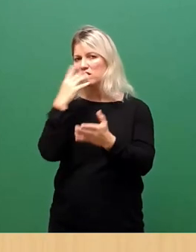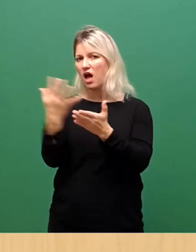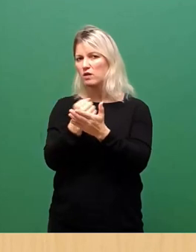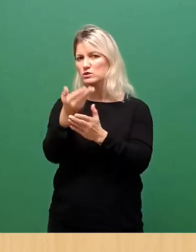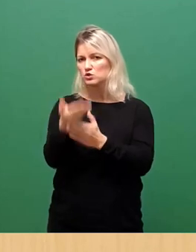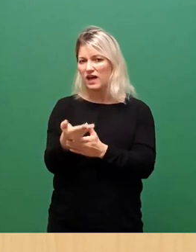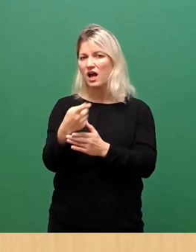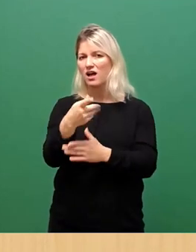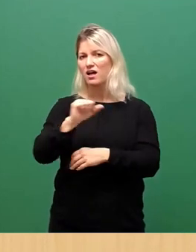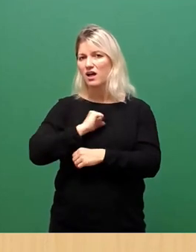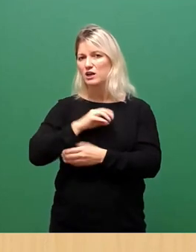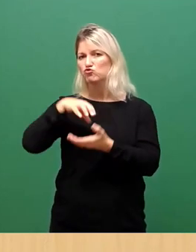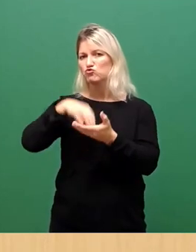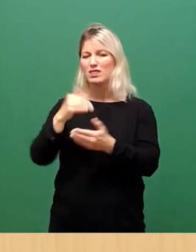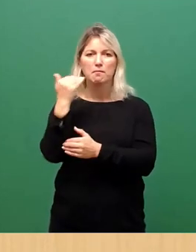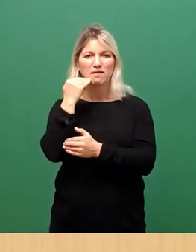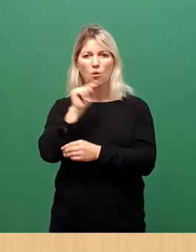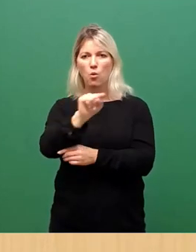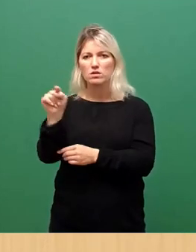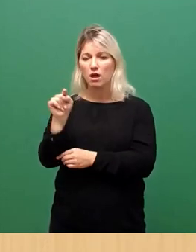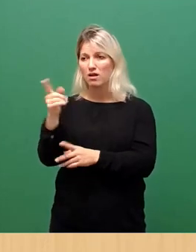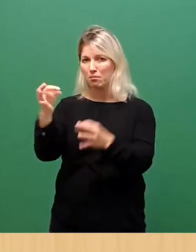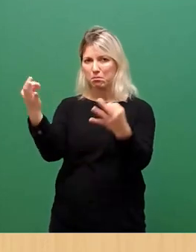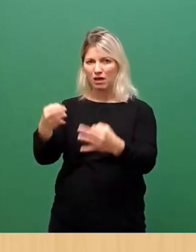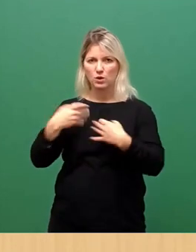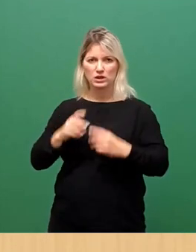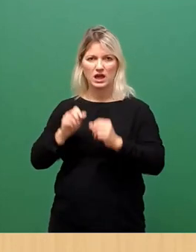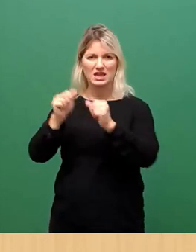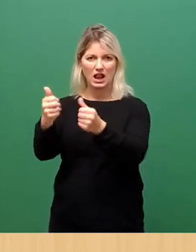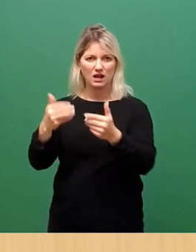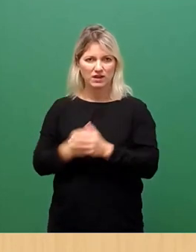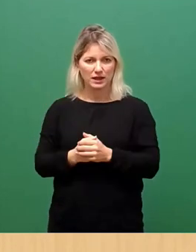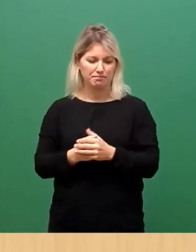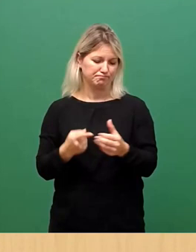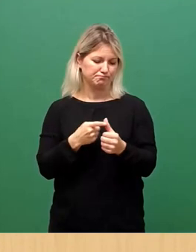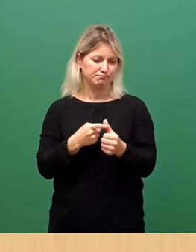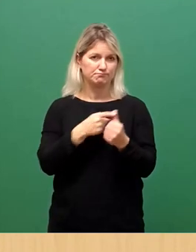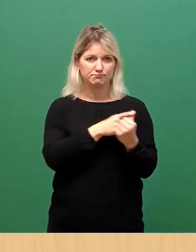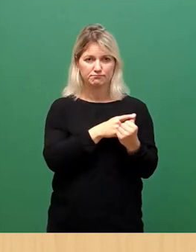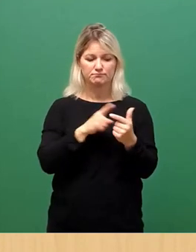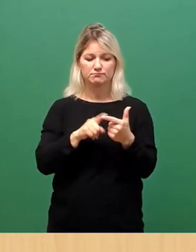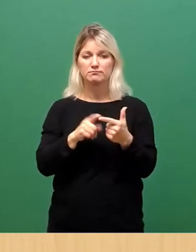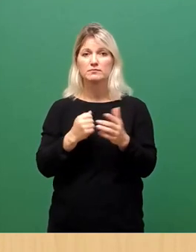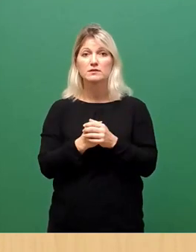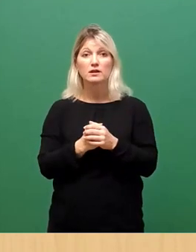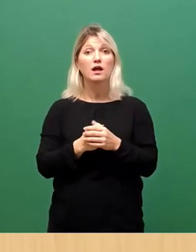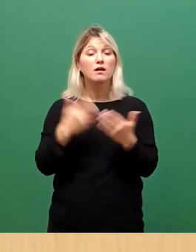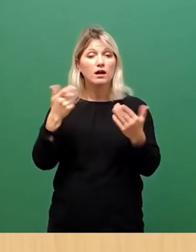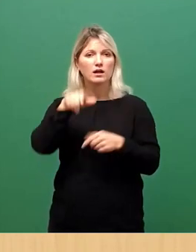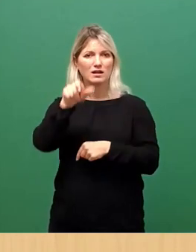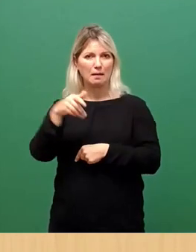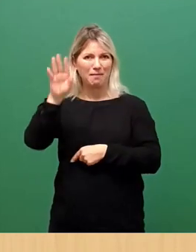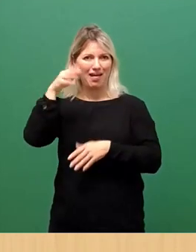der Stadt auf unsere Hilfe angewiesen sind. Zum anderen, weil mehr Geflüchtete als unsere